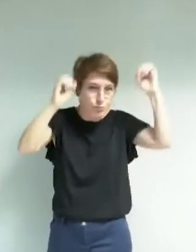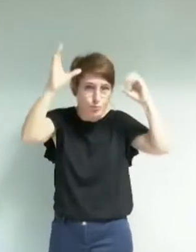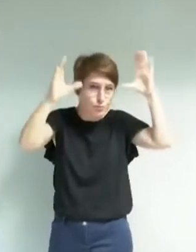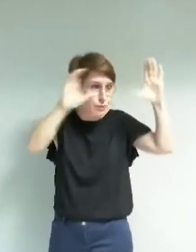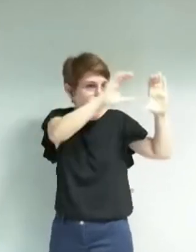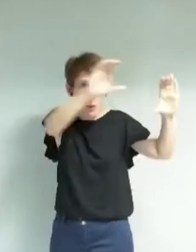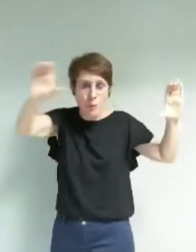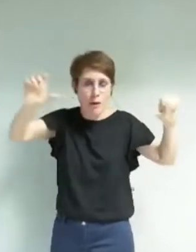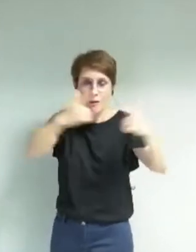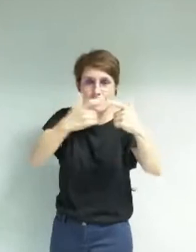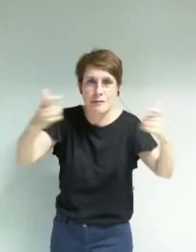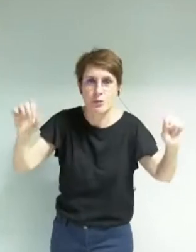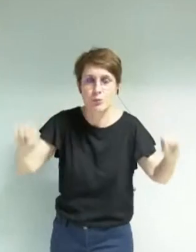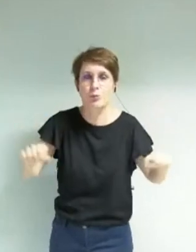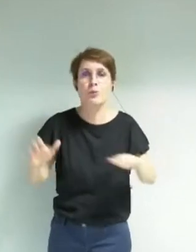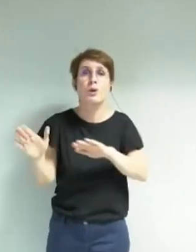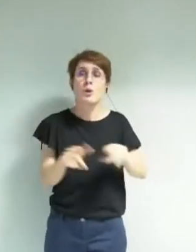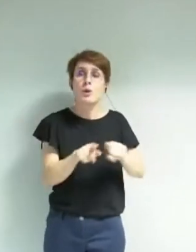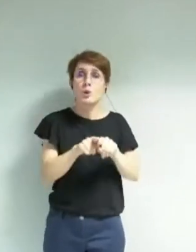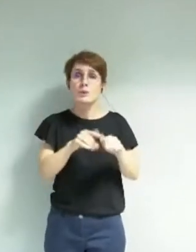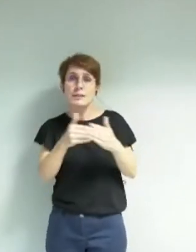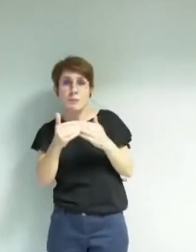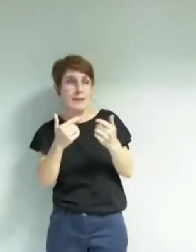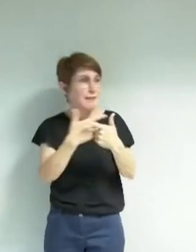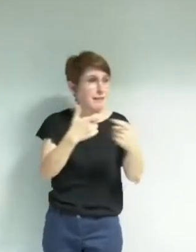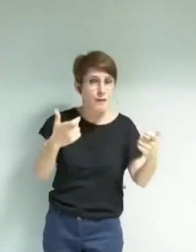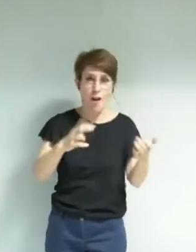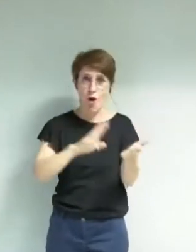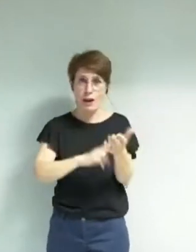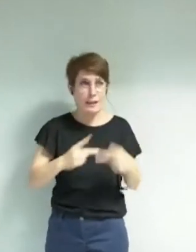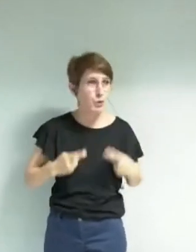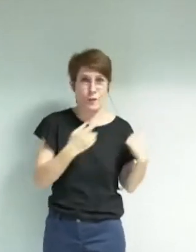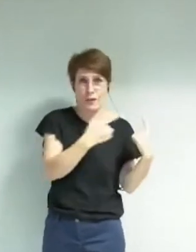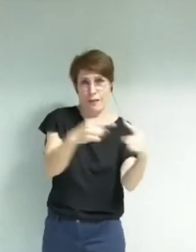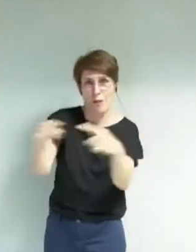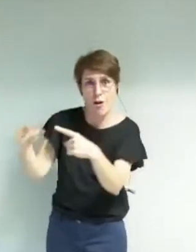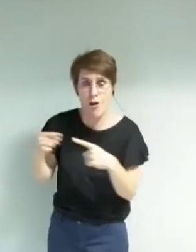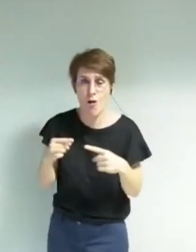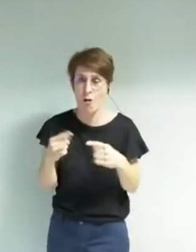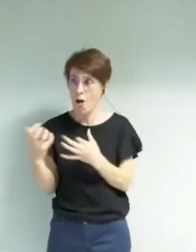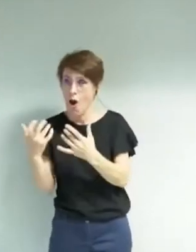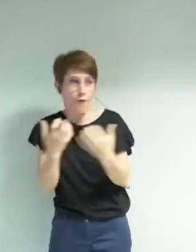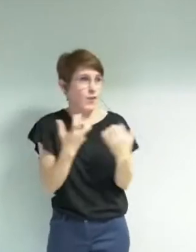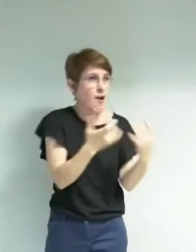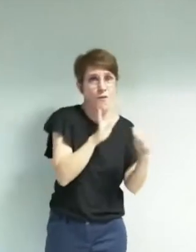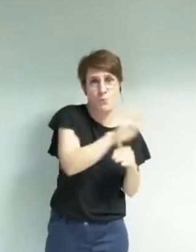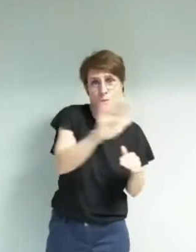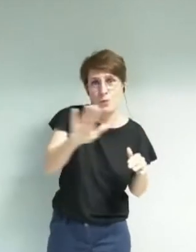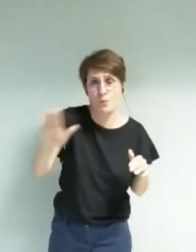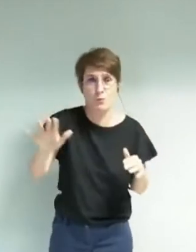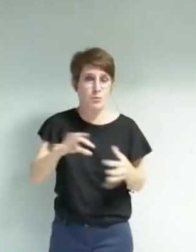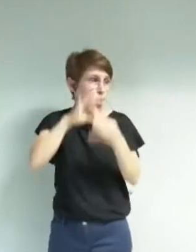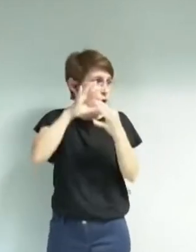Il y a également des métiers différents, des rythmes différents, des envies, des